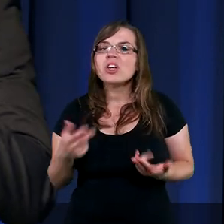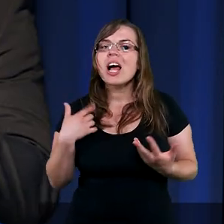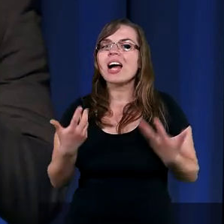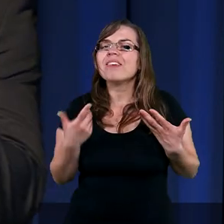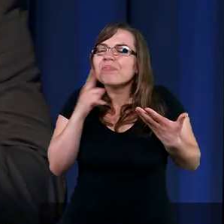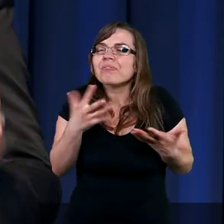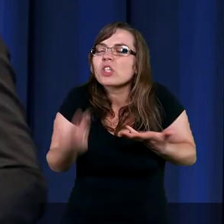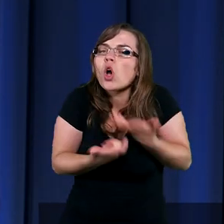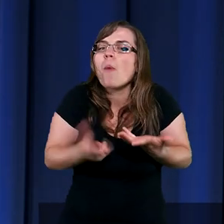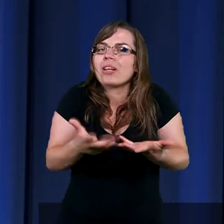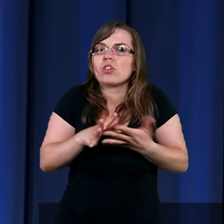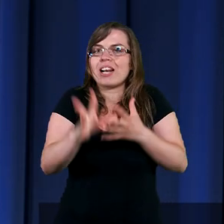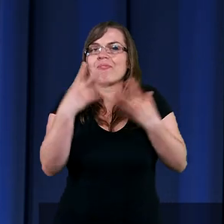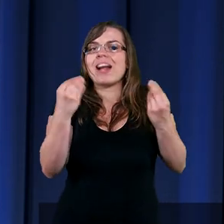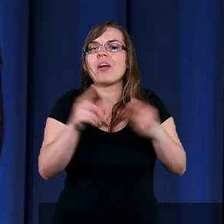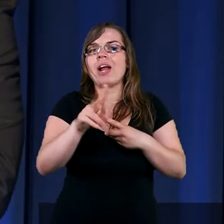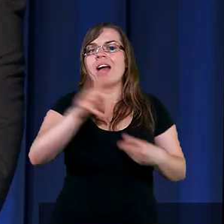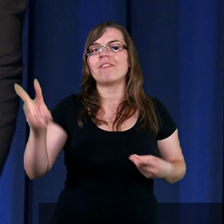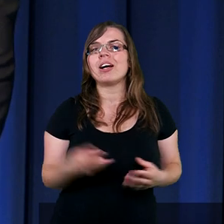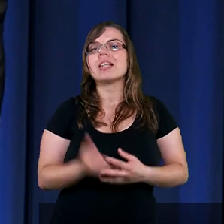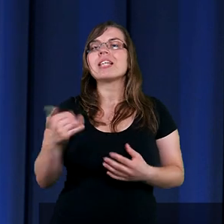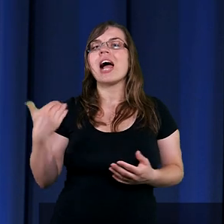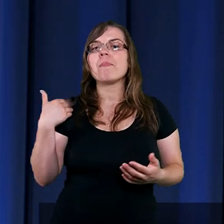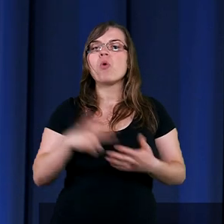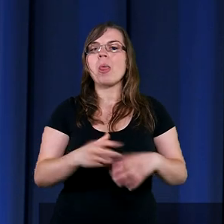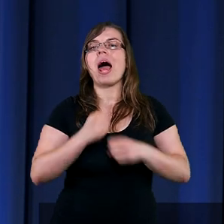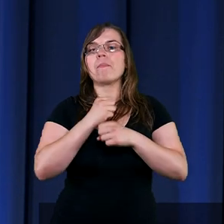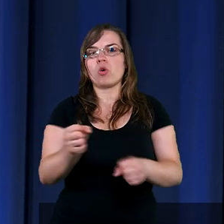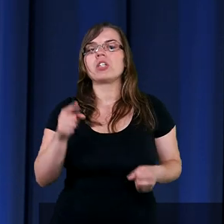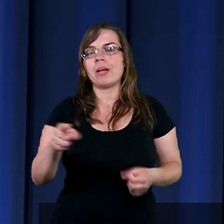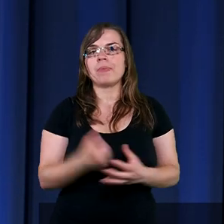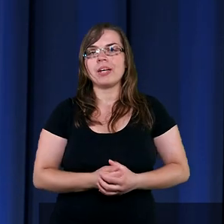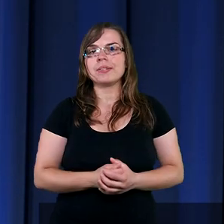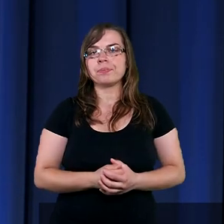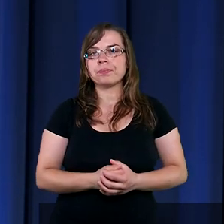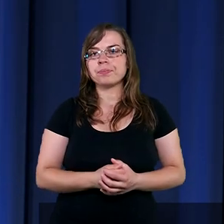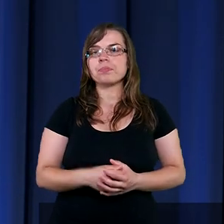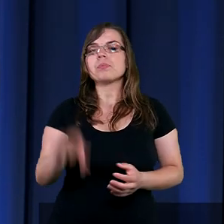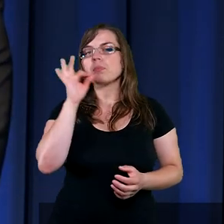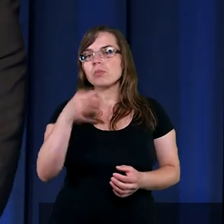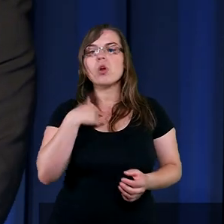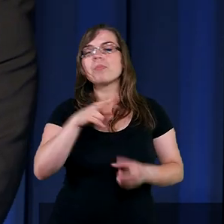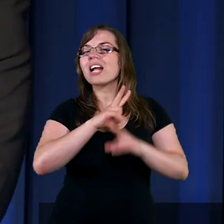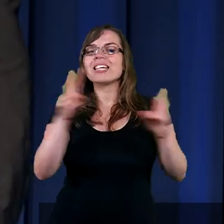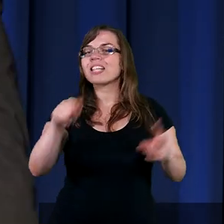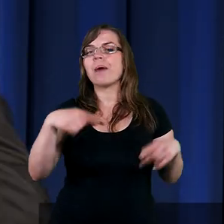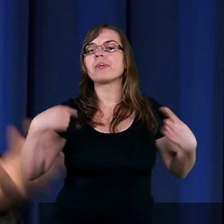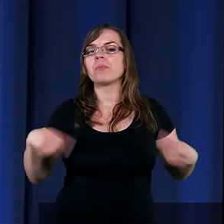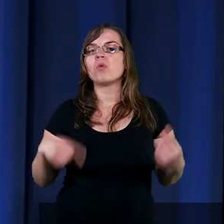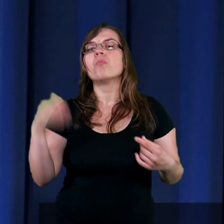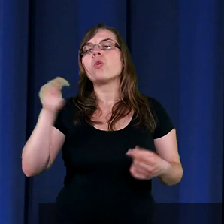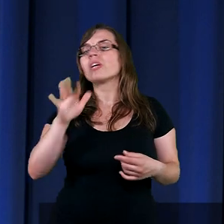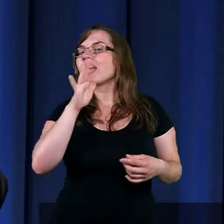Wiecie, jak było na pogrzebie Mojżesza? Dobrze, że nikogo tam nie było. Może